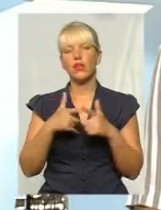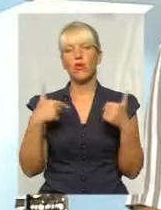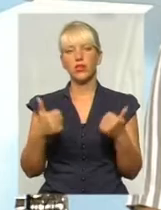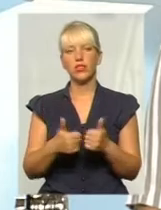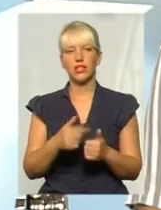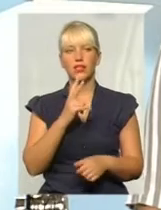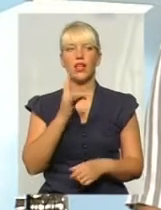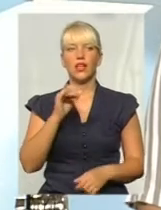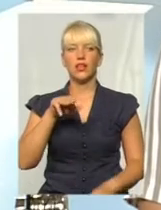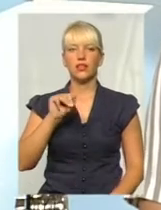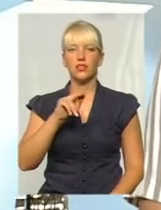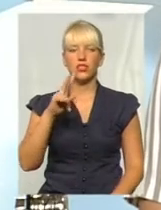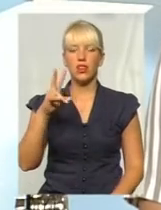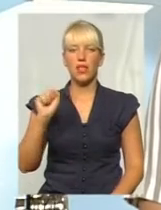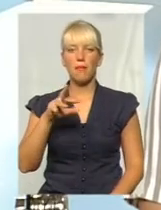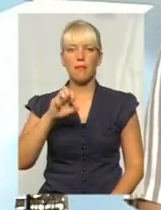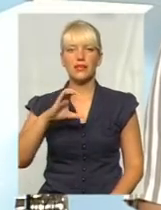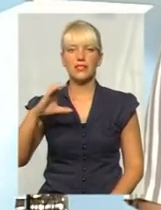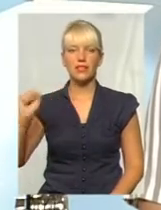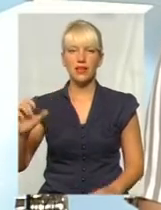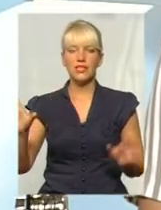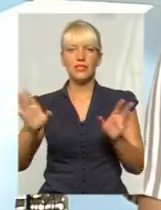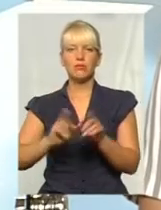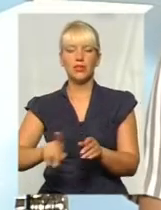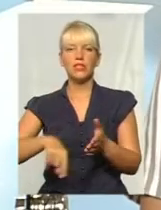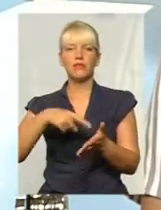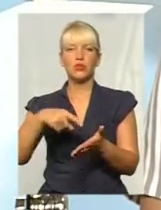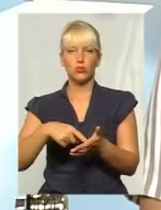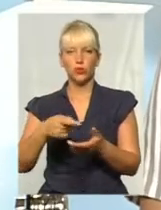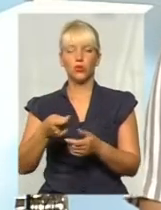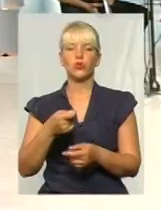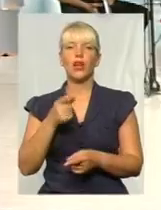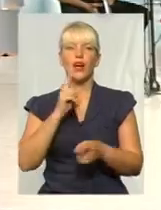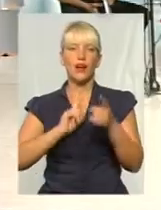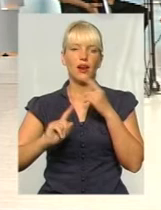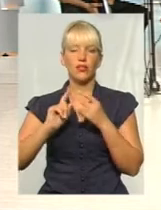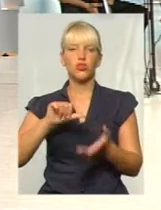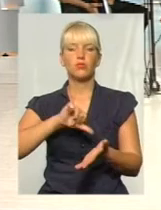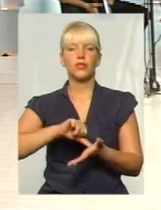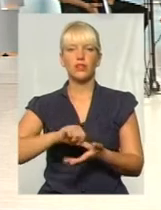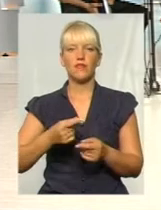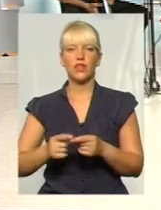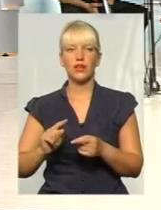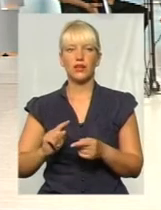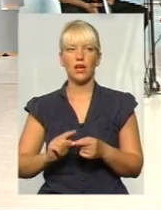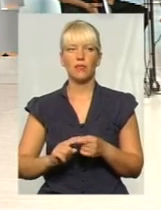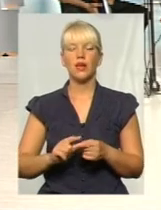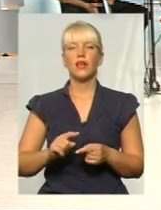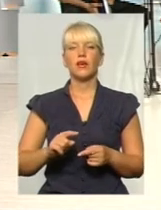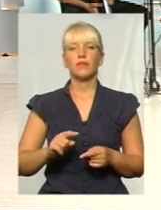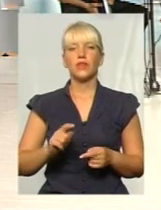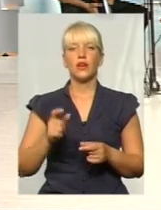«Критична маса» спільно з міською радою, з представниками управління життєвого комунального господарства,